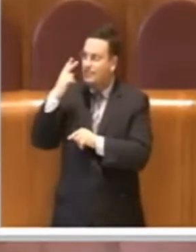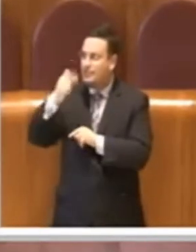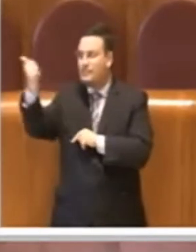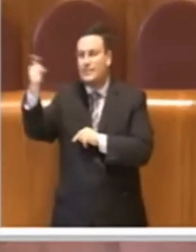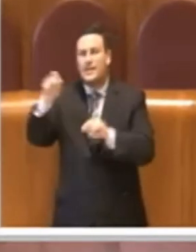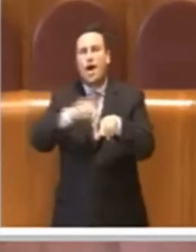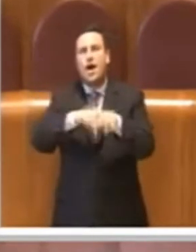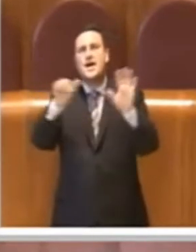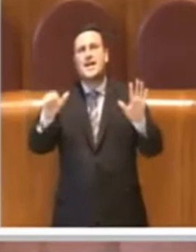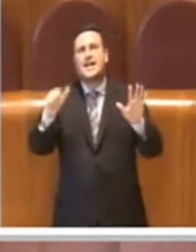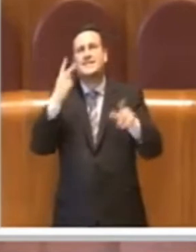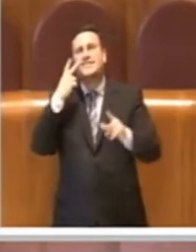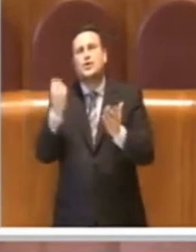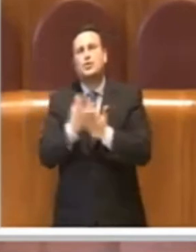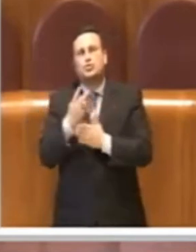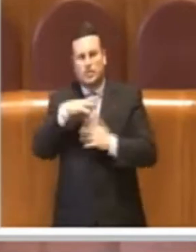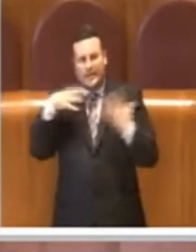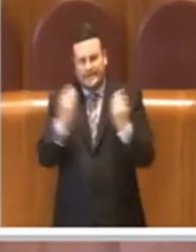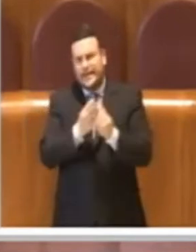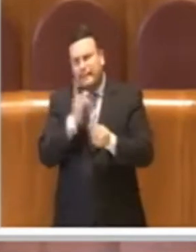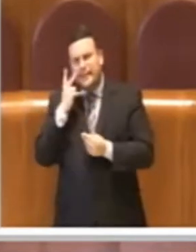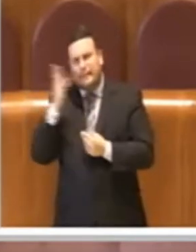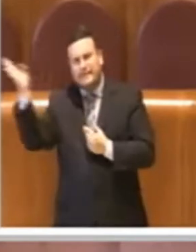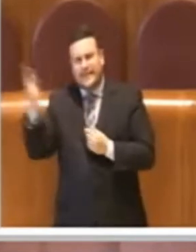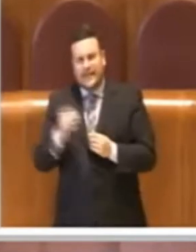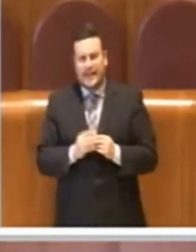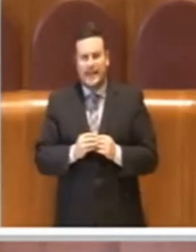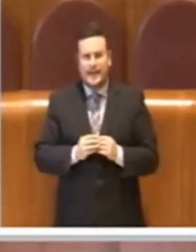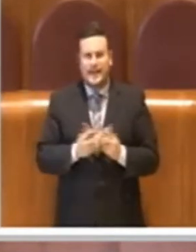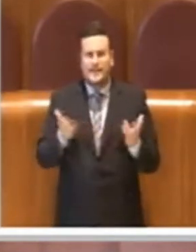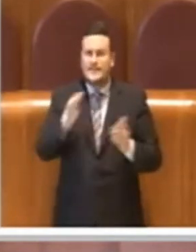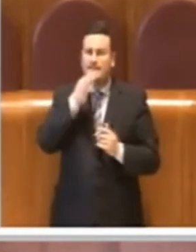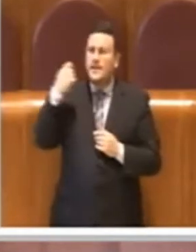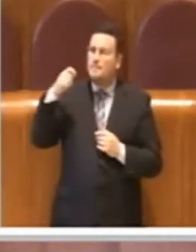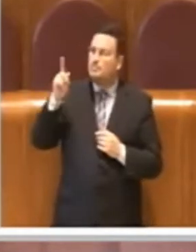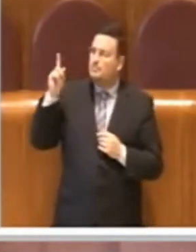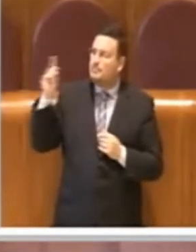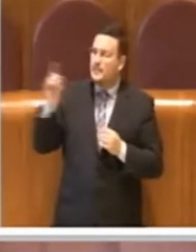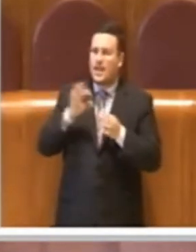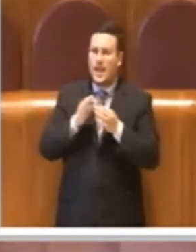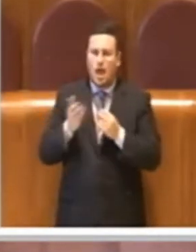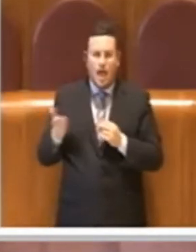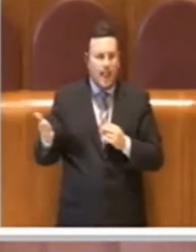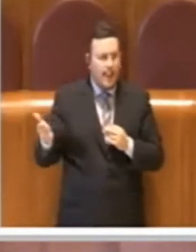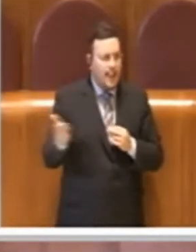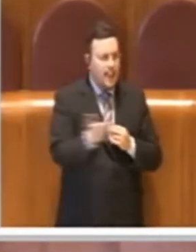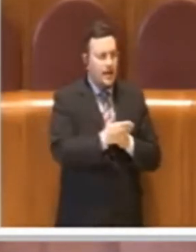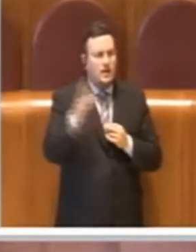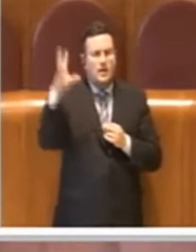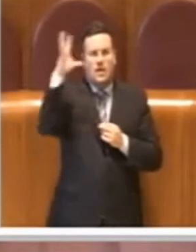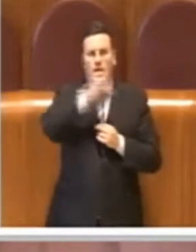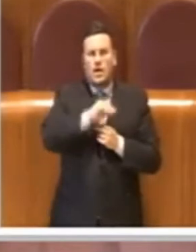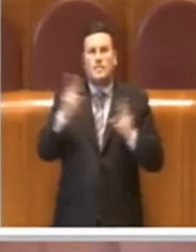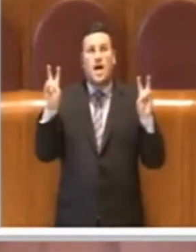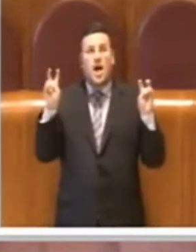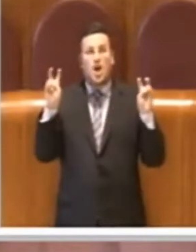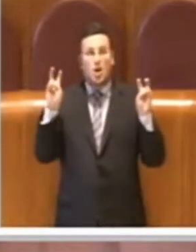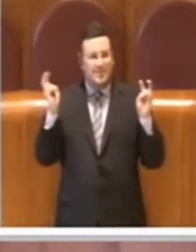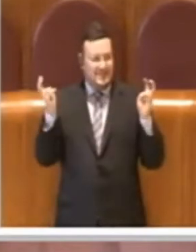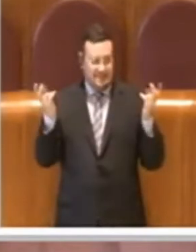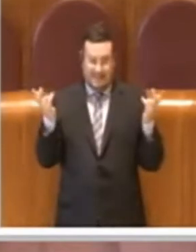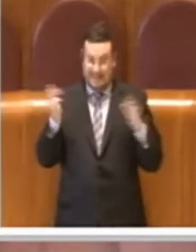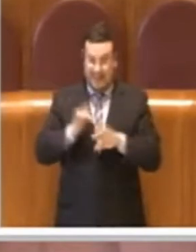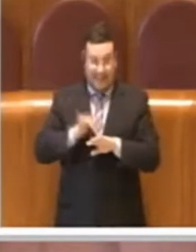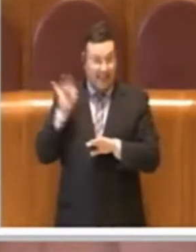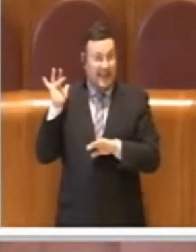cosa succede. Quindi, Presidente, colleghi, ripeto, capisco che sono temi scomodi, ma penso che dovremmo fare tutti un